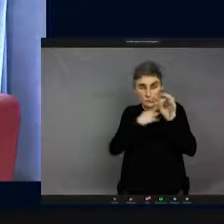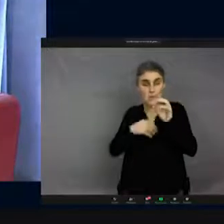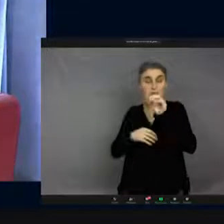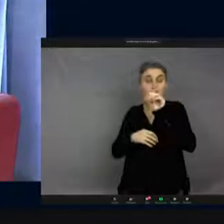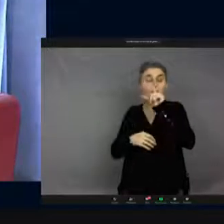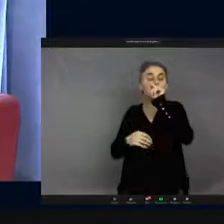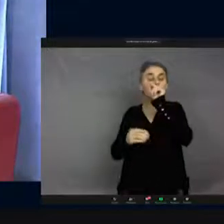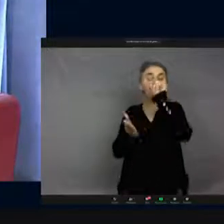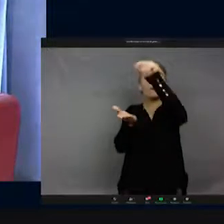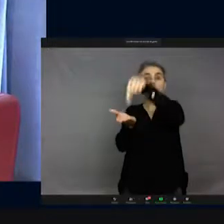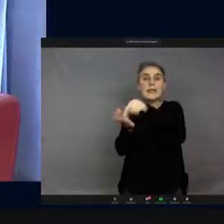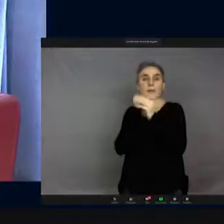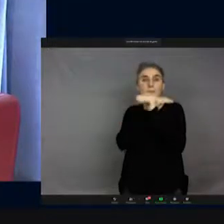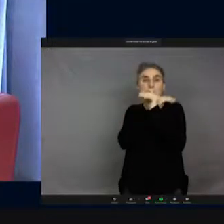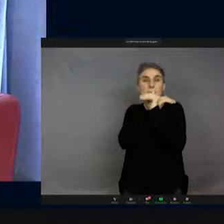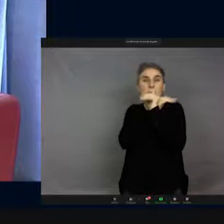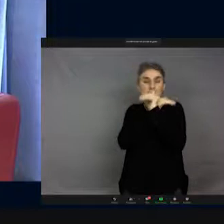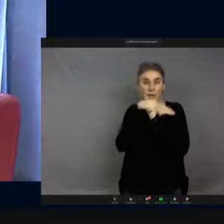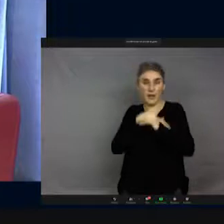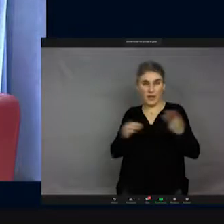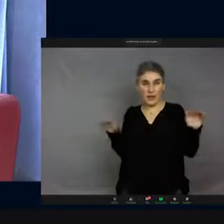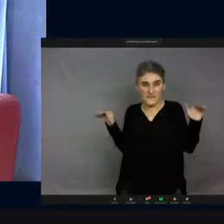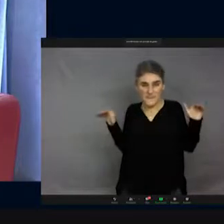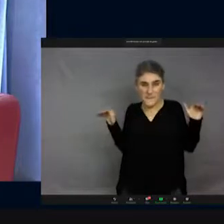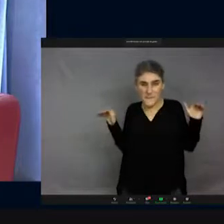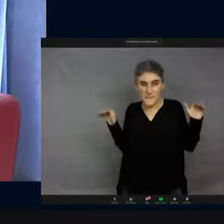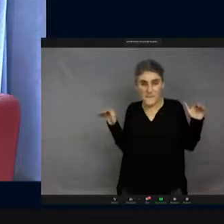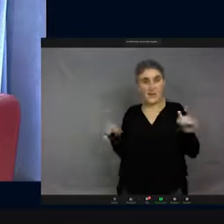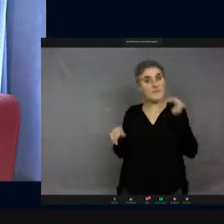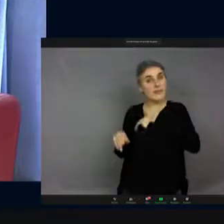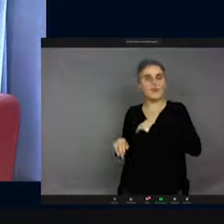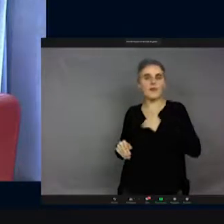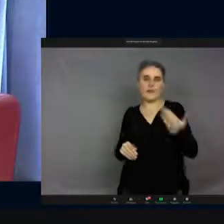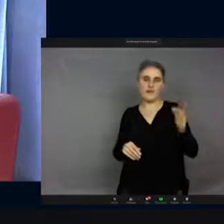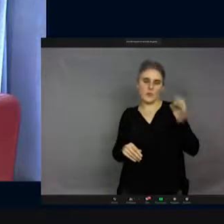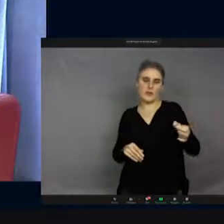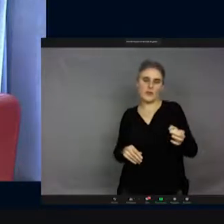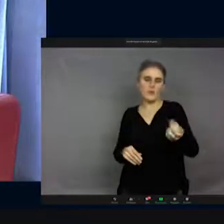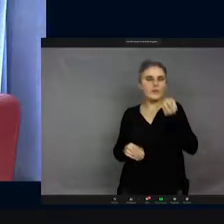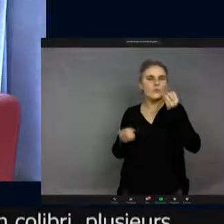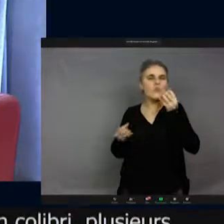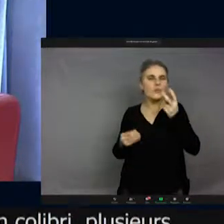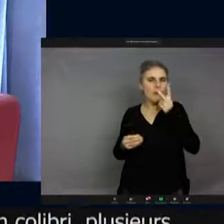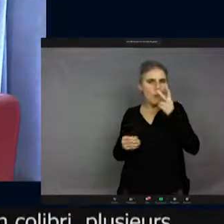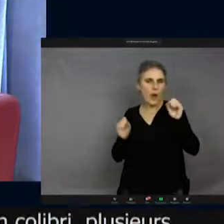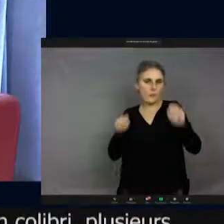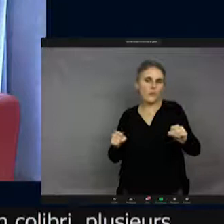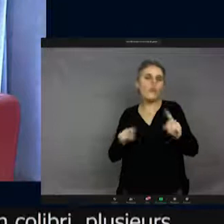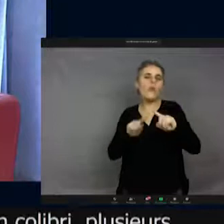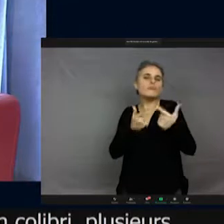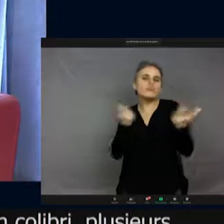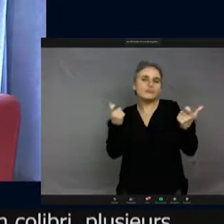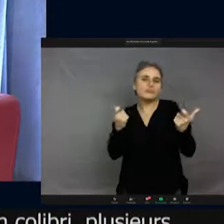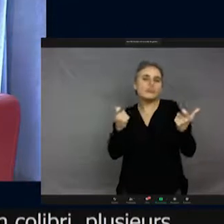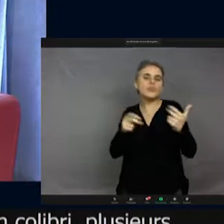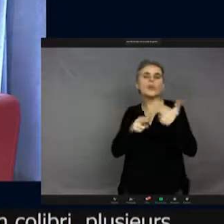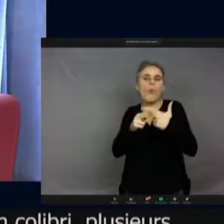'Amérique du Hénérique. Il y a plusieurs espèces qui font ça. Celui qu'on voit le plus souvent, c'est le morosphinx. Ça peut être aussi le sphinx